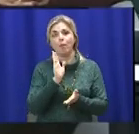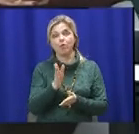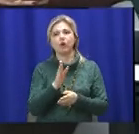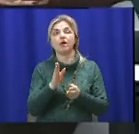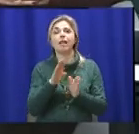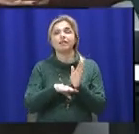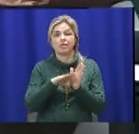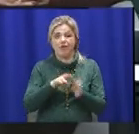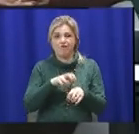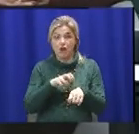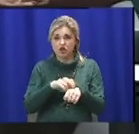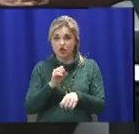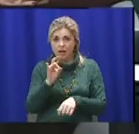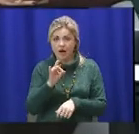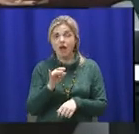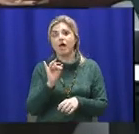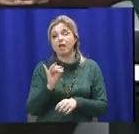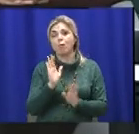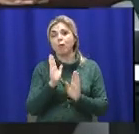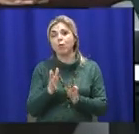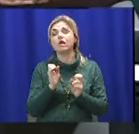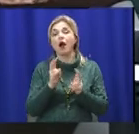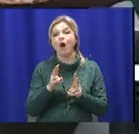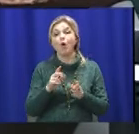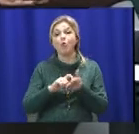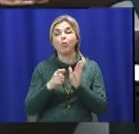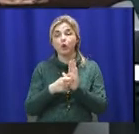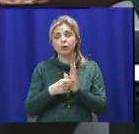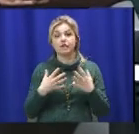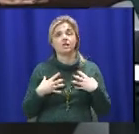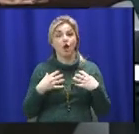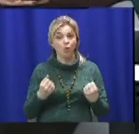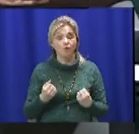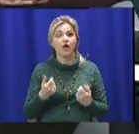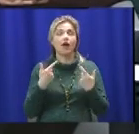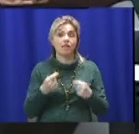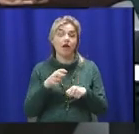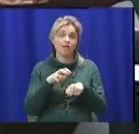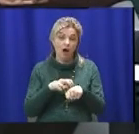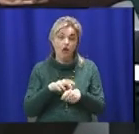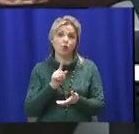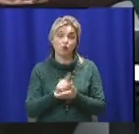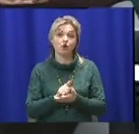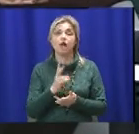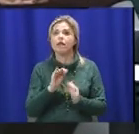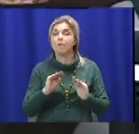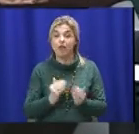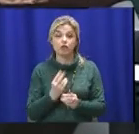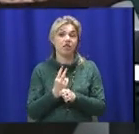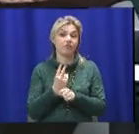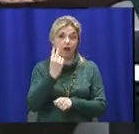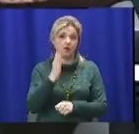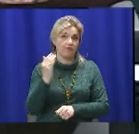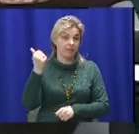Появляется у нас такое понятие, как пункт здоровья, в котором врач должен не меньше двух раз в неделю